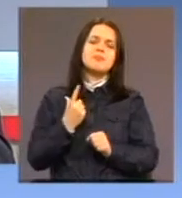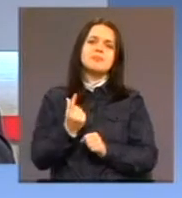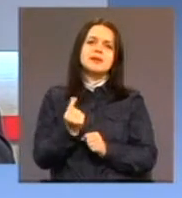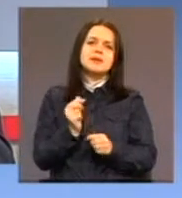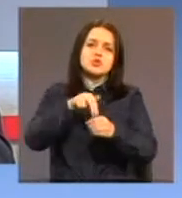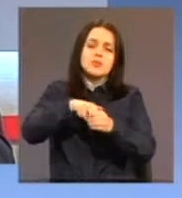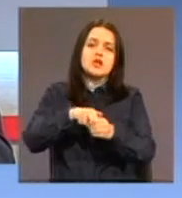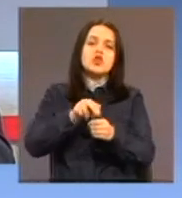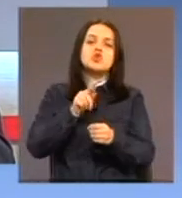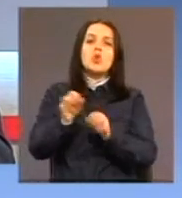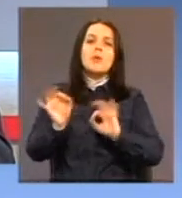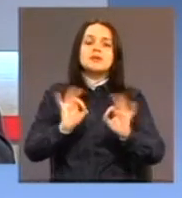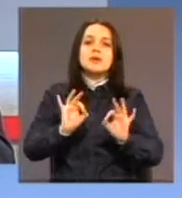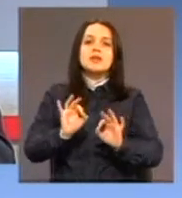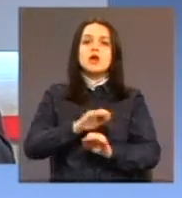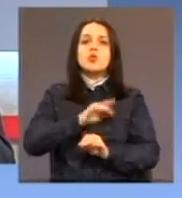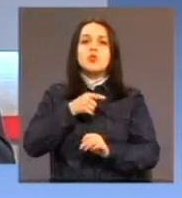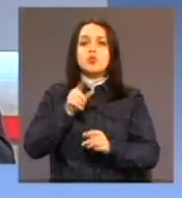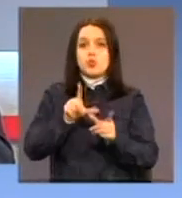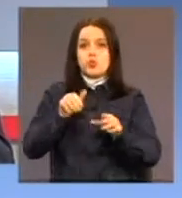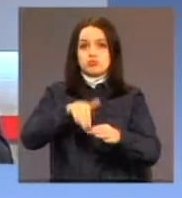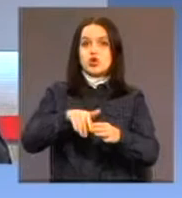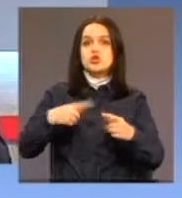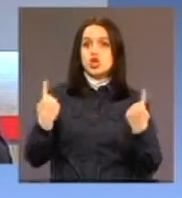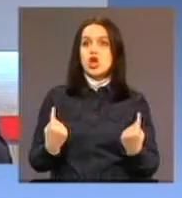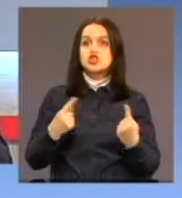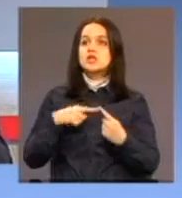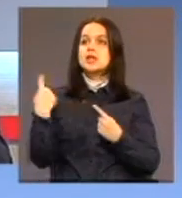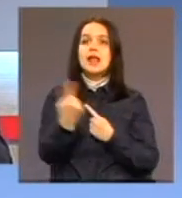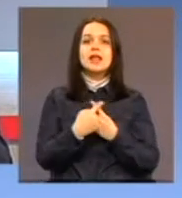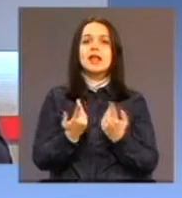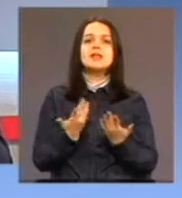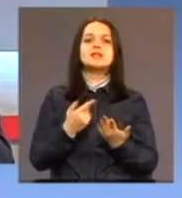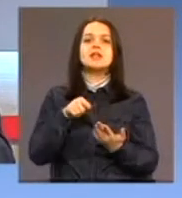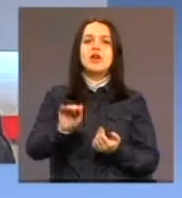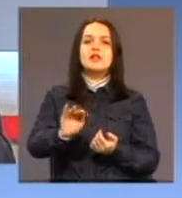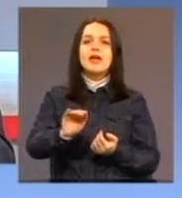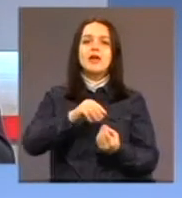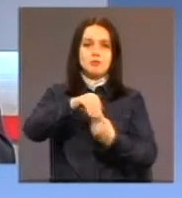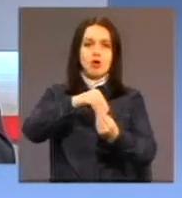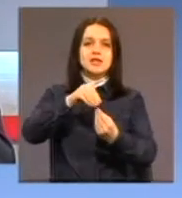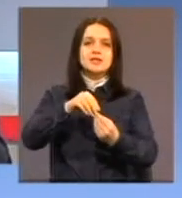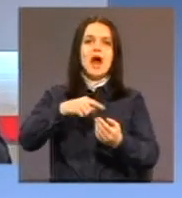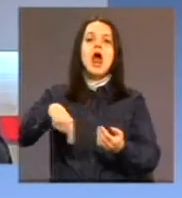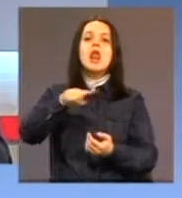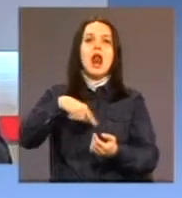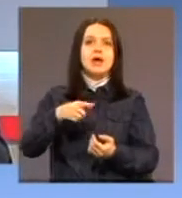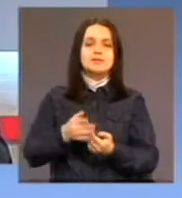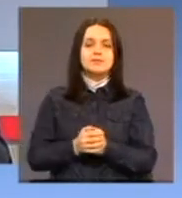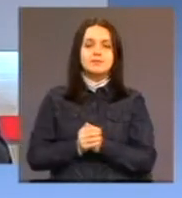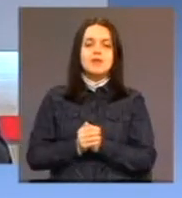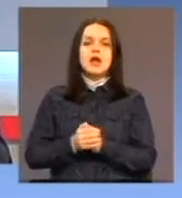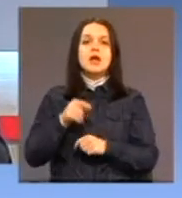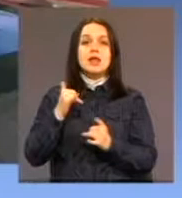unutar postojeće, dakle, životne sredine u kojime se porodica, odnosno dijete, nalazi. Jedna od ključnih usluga